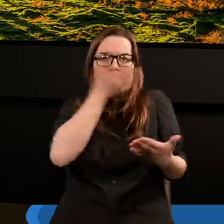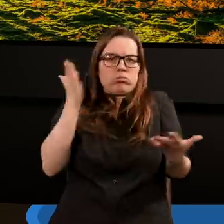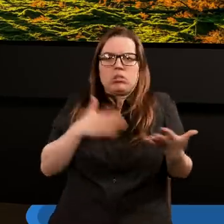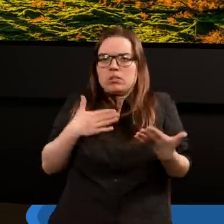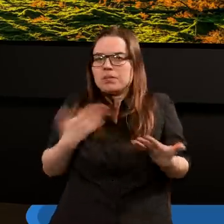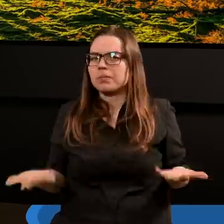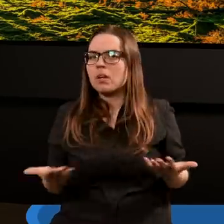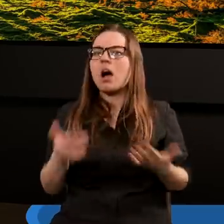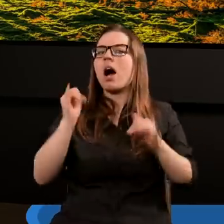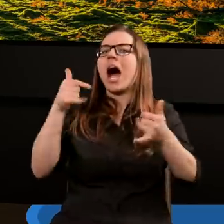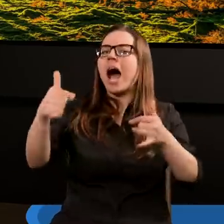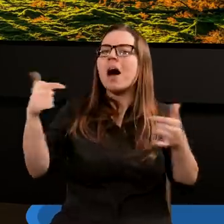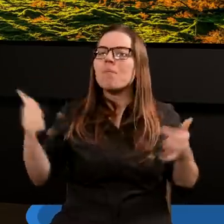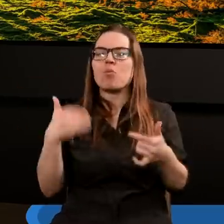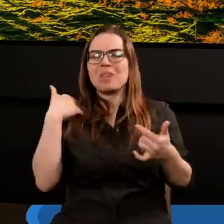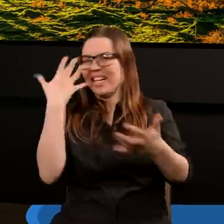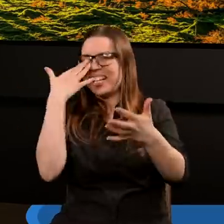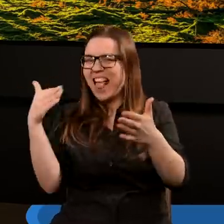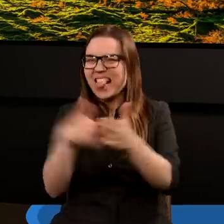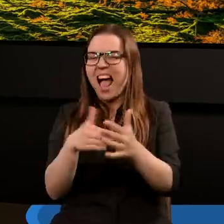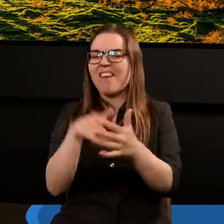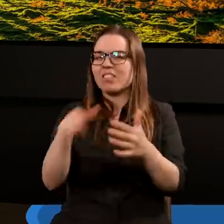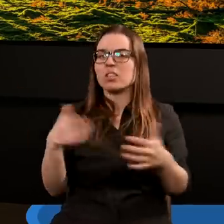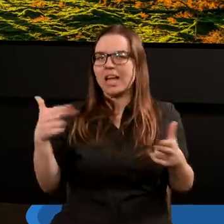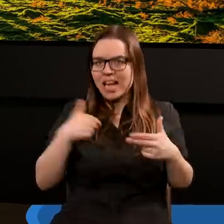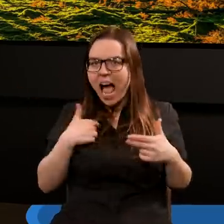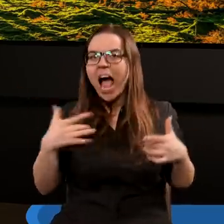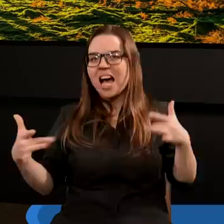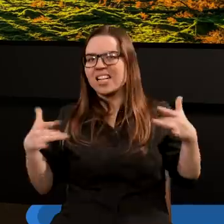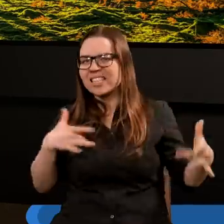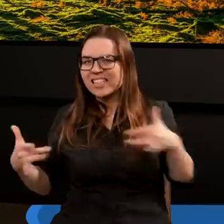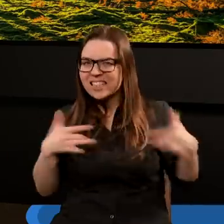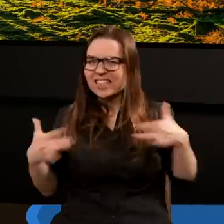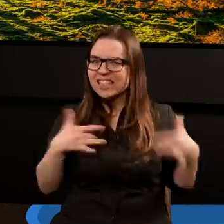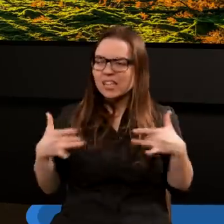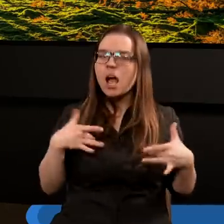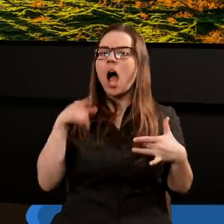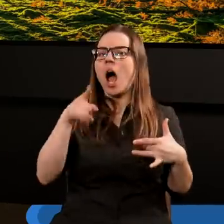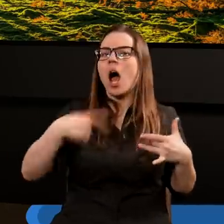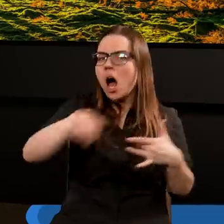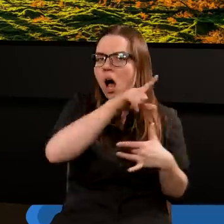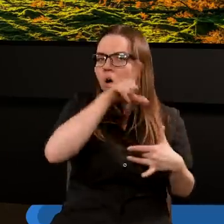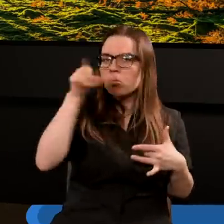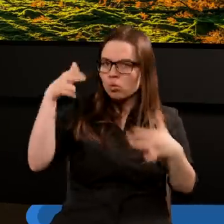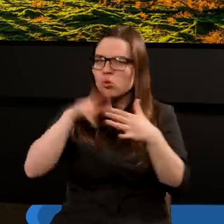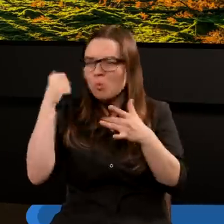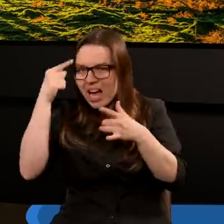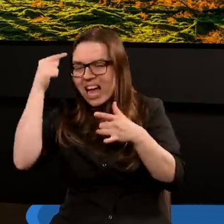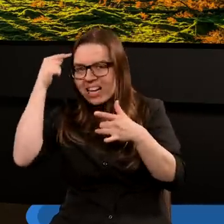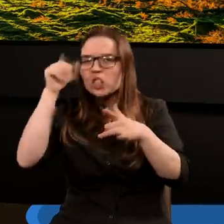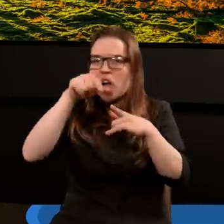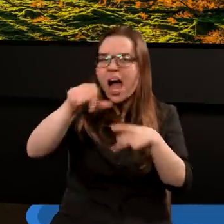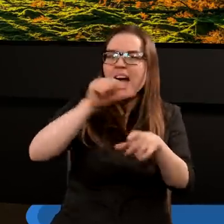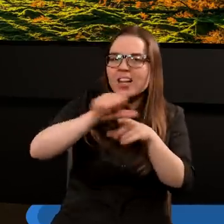No to jaka musi być tutaj nienawiść, kiedy ja cierpię, a ci ludzie, o których myślę, że są